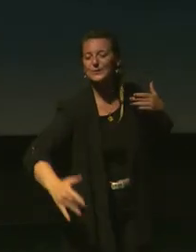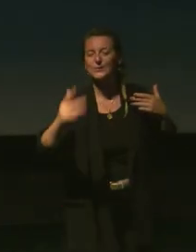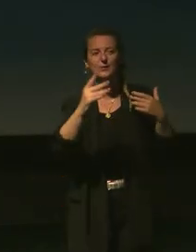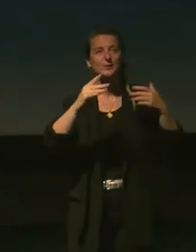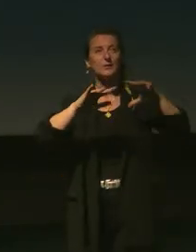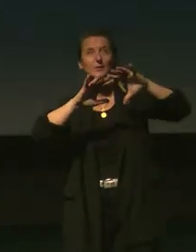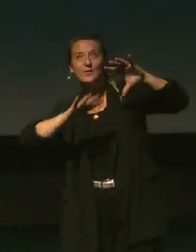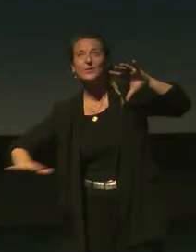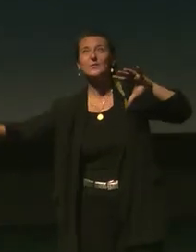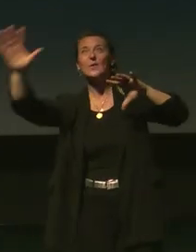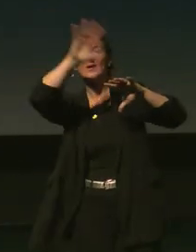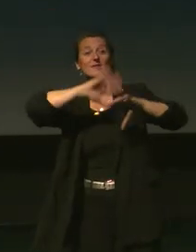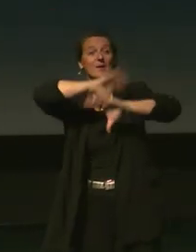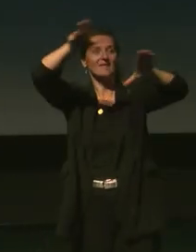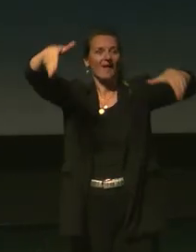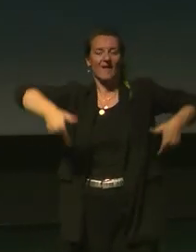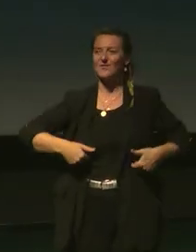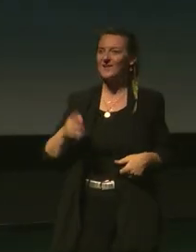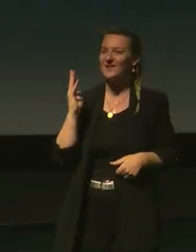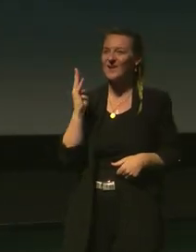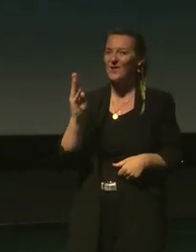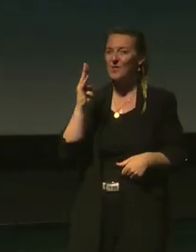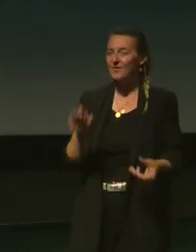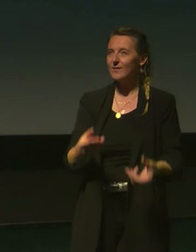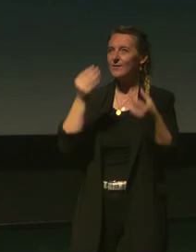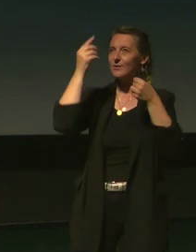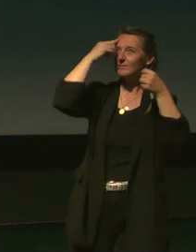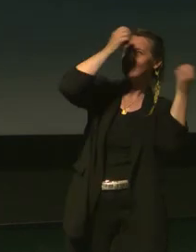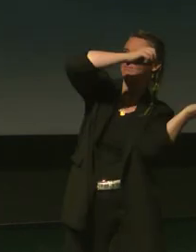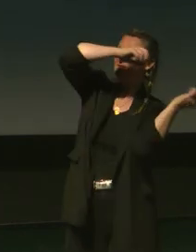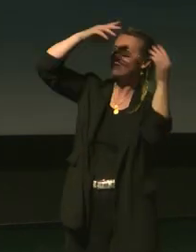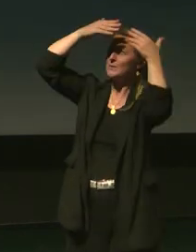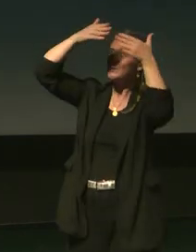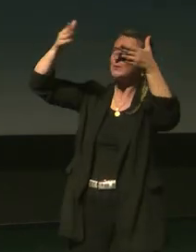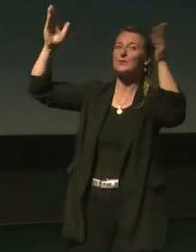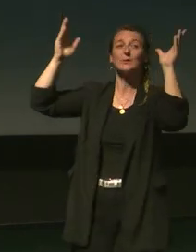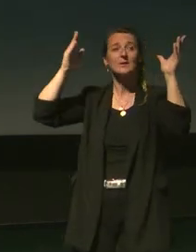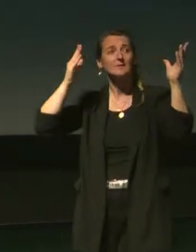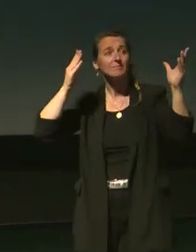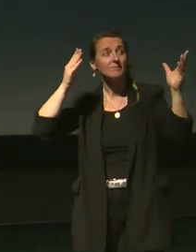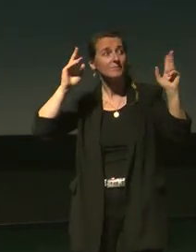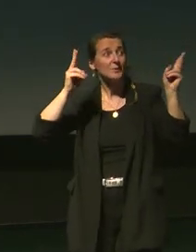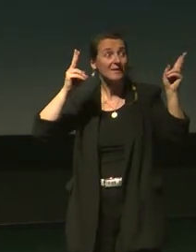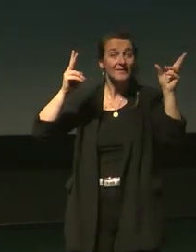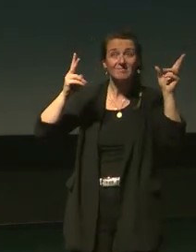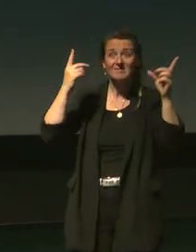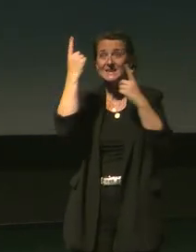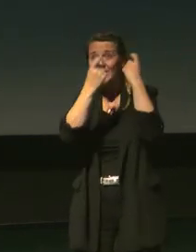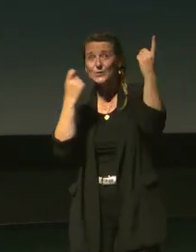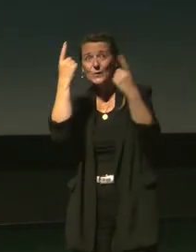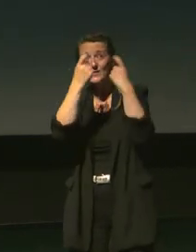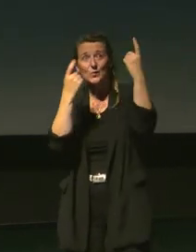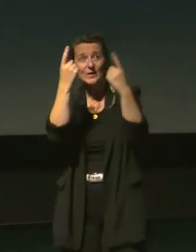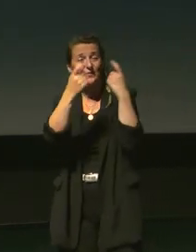pour terminer aux confins de notre imagination aussi alors j'imagine qu'il y a donc des questions